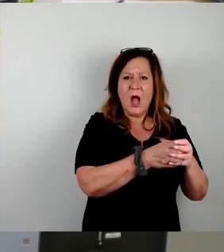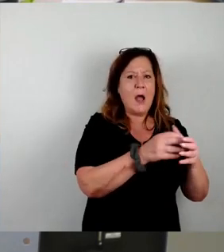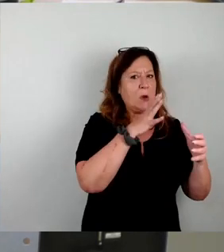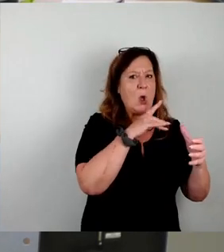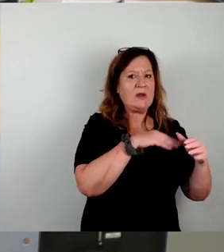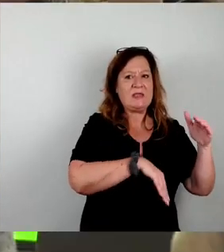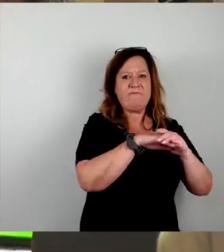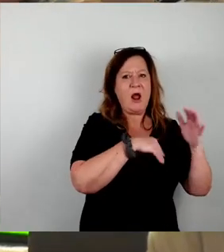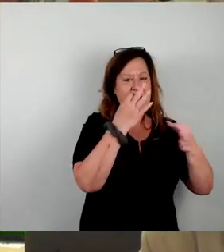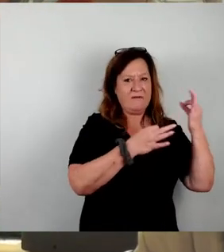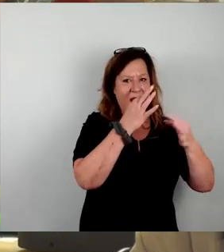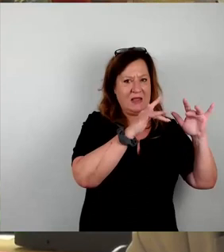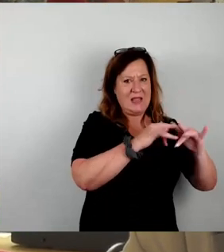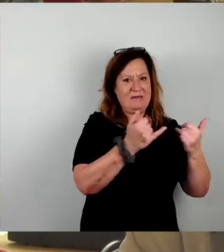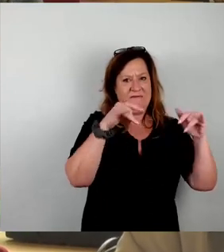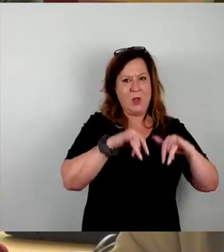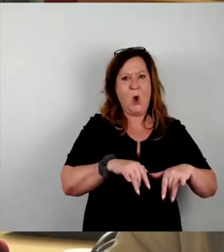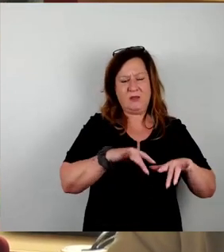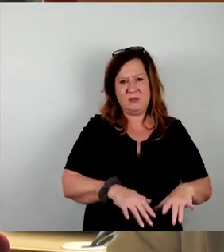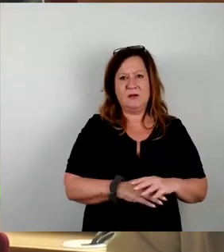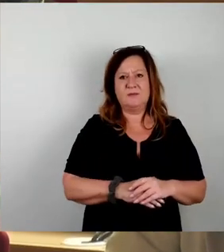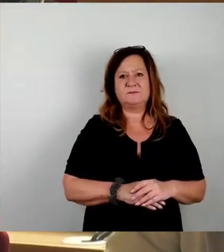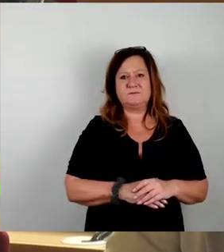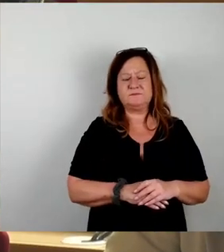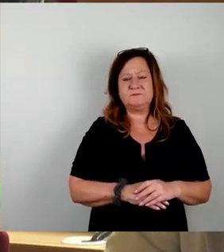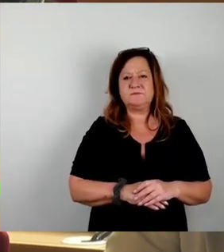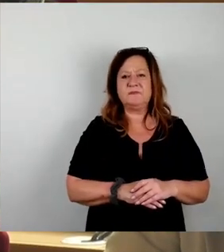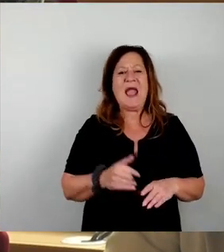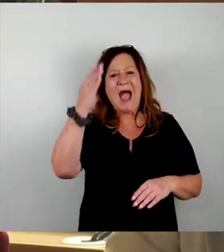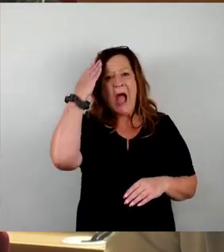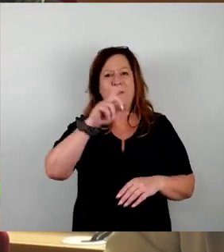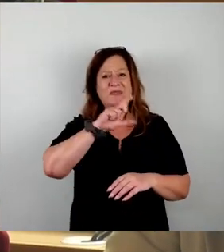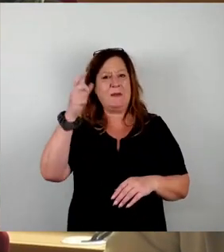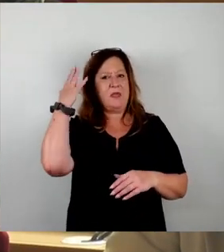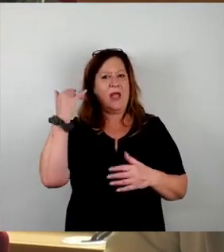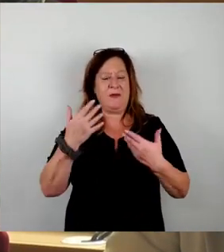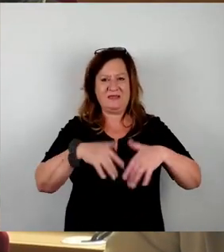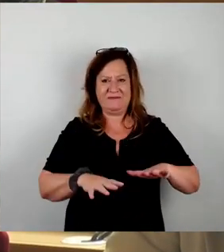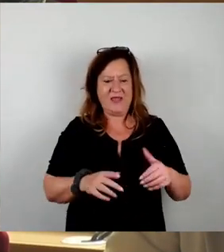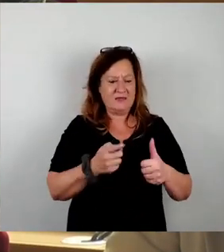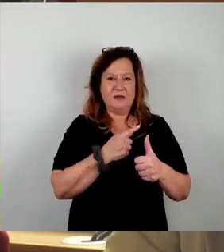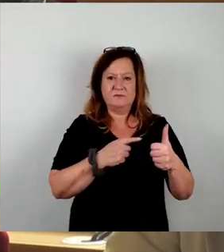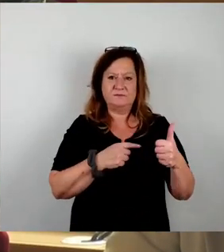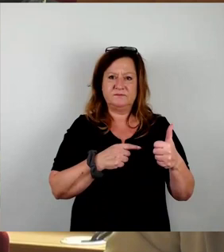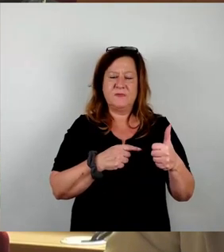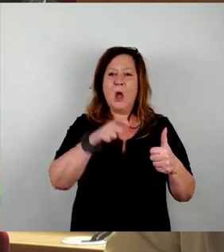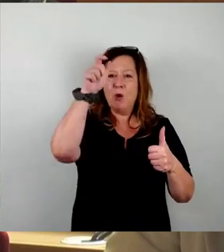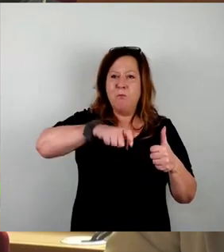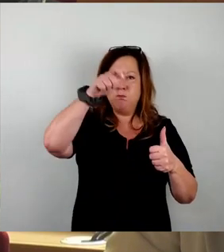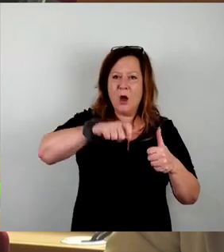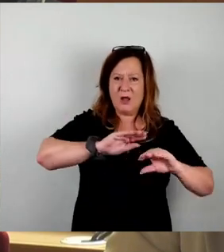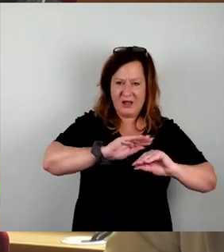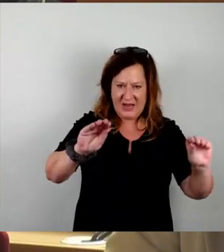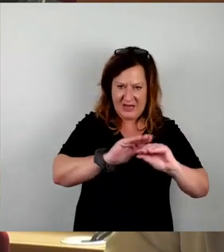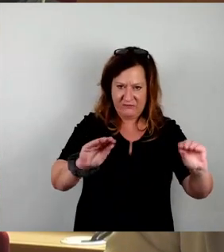war, wie er sich heute, 20 Jahre später, darstellt. Und das Hauptthema damals war erstens Bürgerinformation, die also